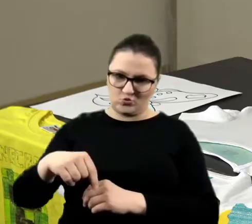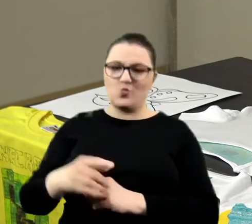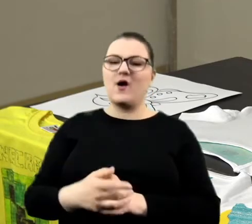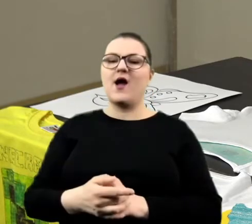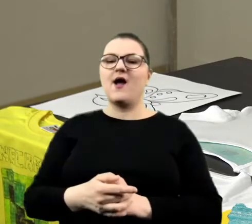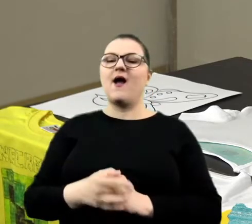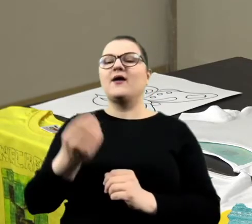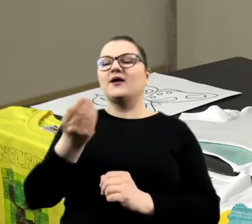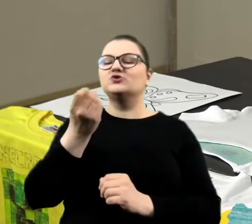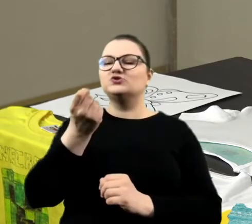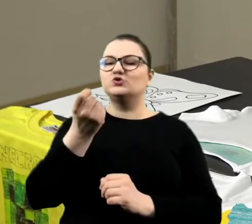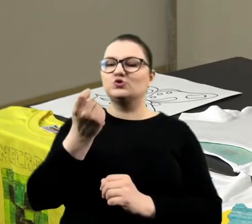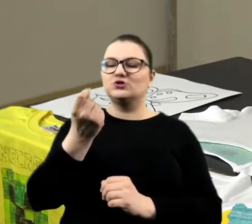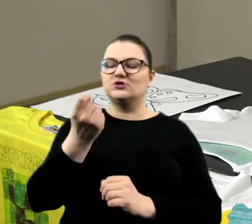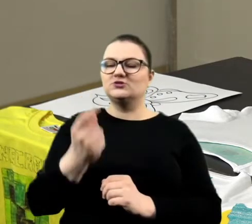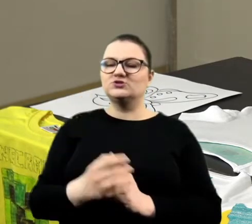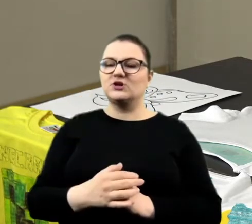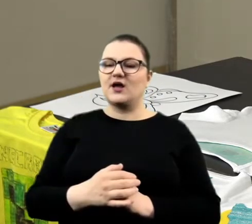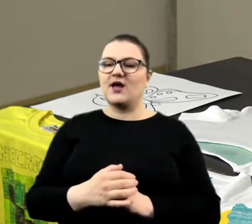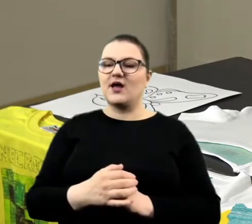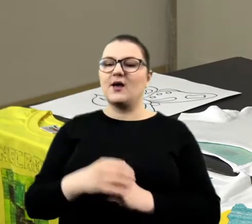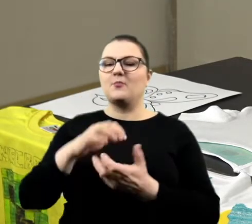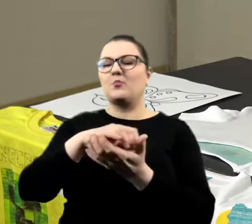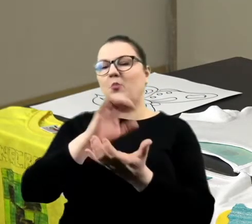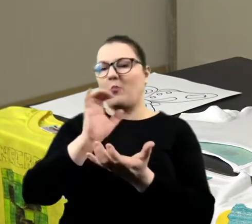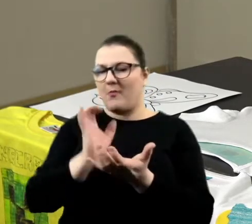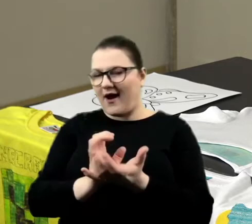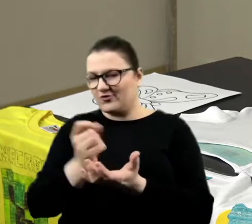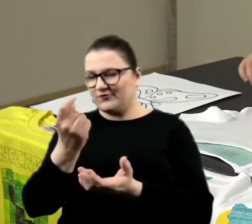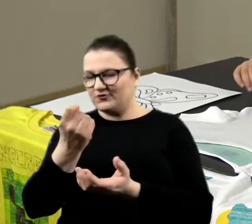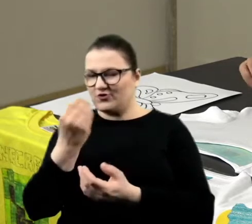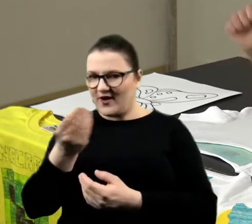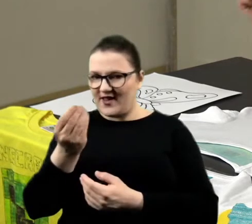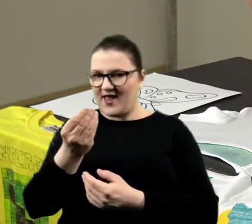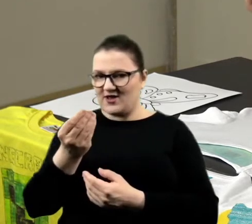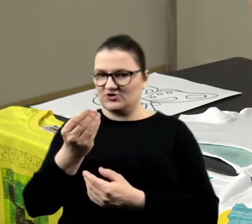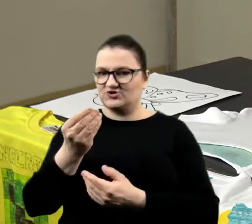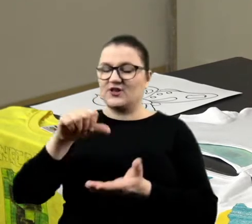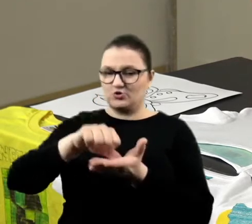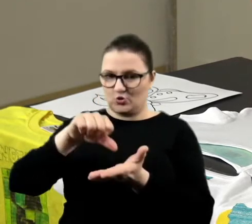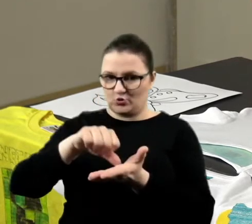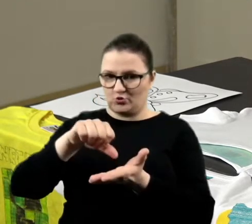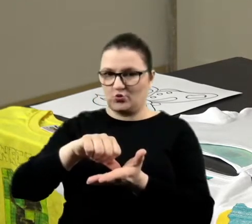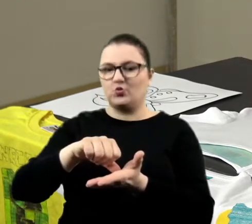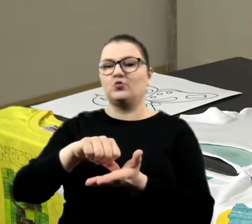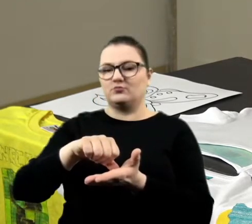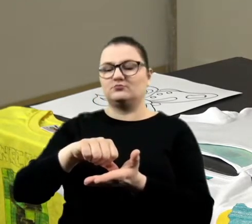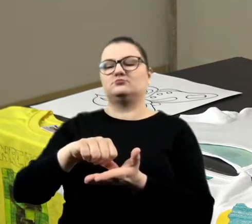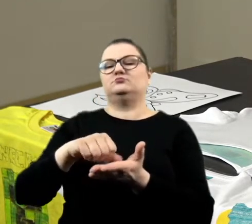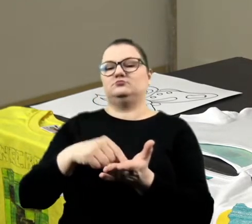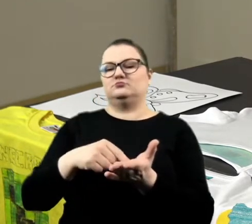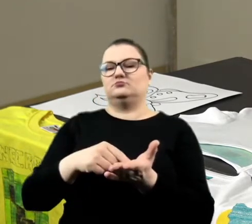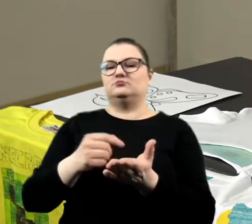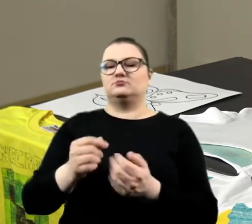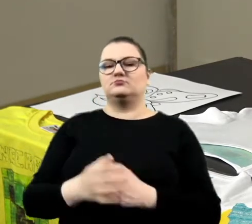tego pomarańczowego na środku. Już. No bo